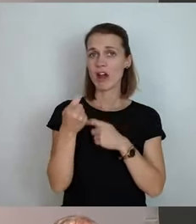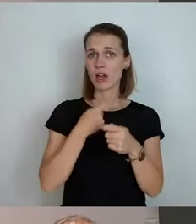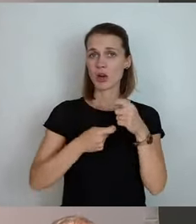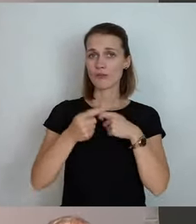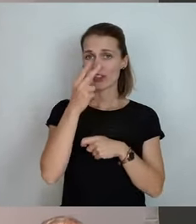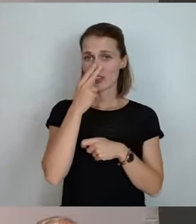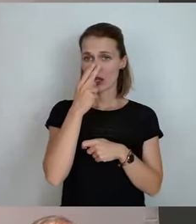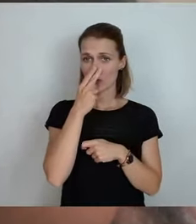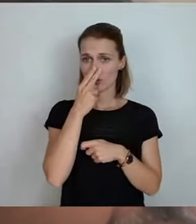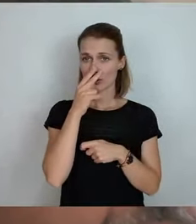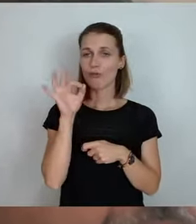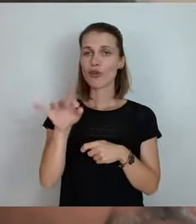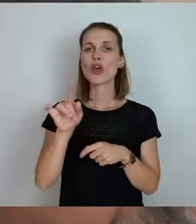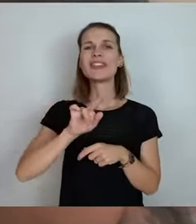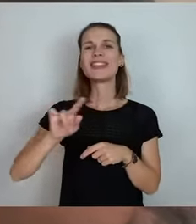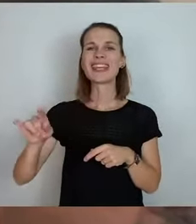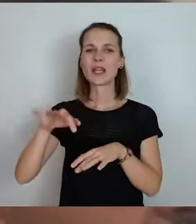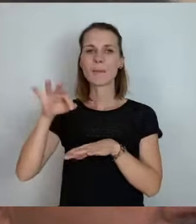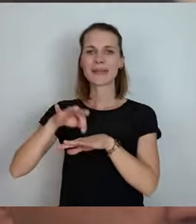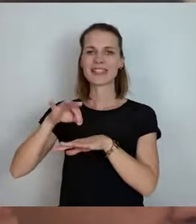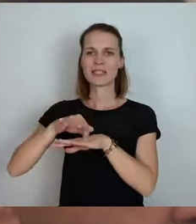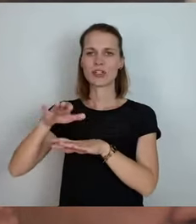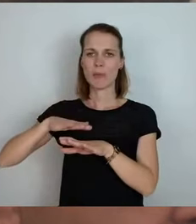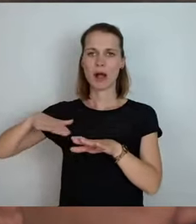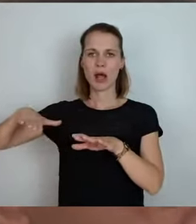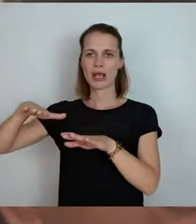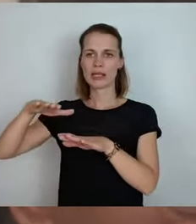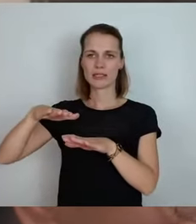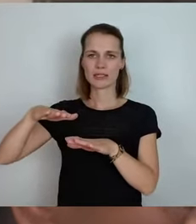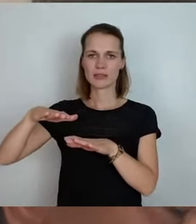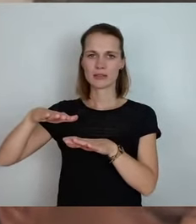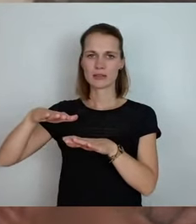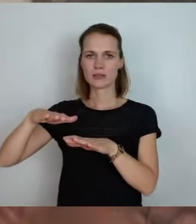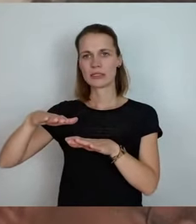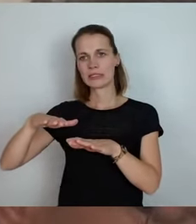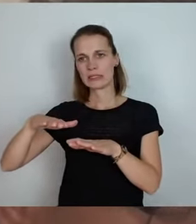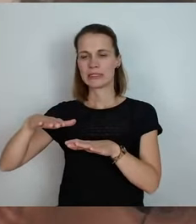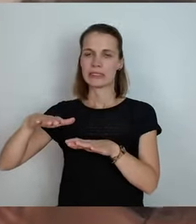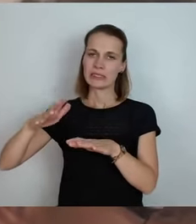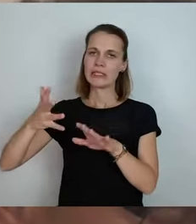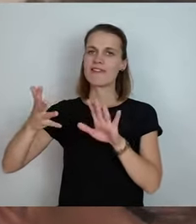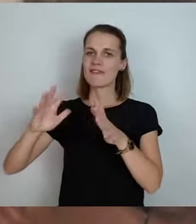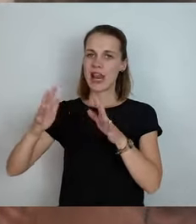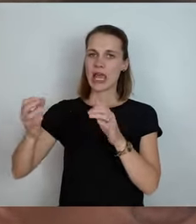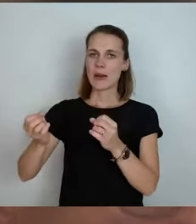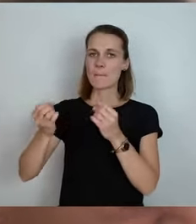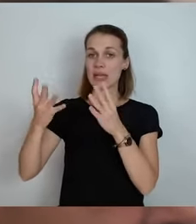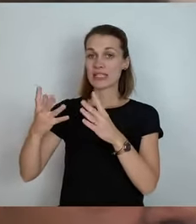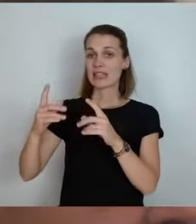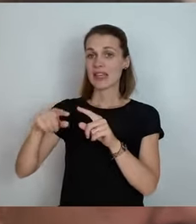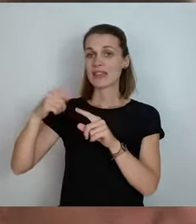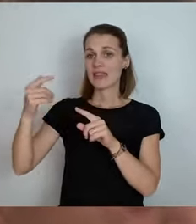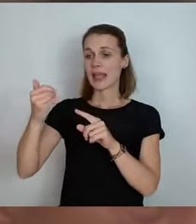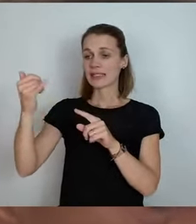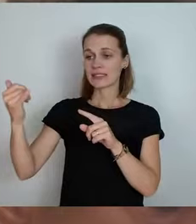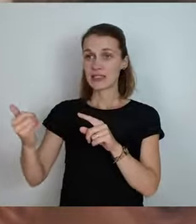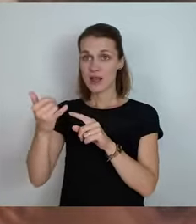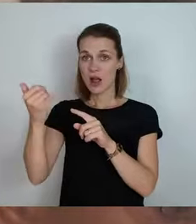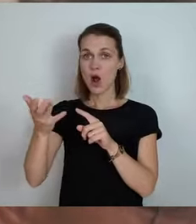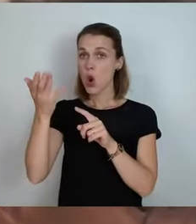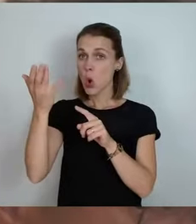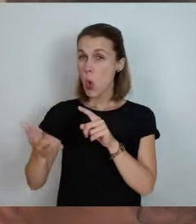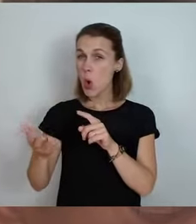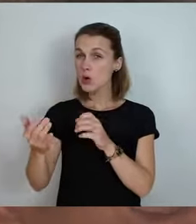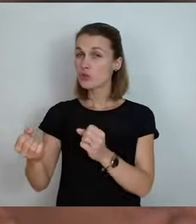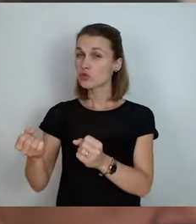nichtmedizinischen Bereich. Wird es dazu vielleicht kommen, dass in den nächsten Jahren dort die Löhne nicht mehr so stark steigen,